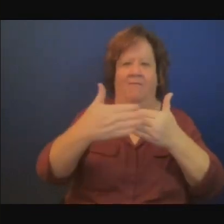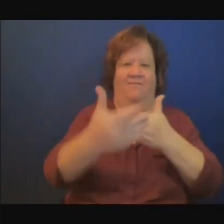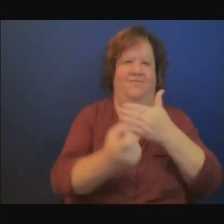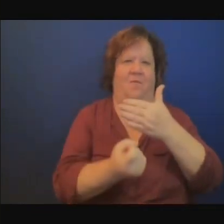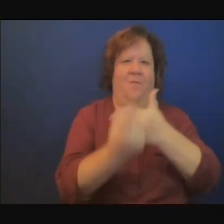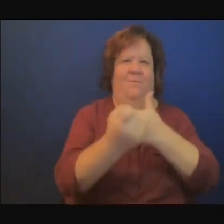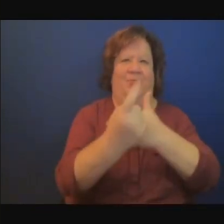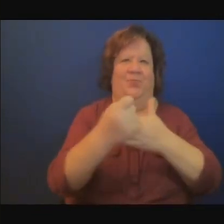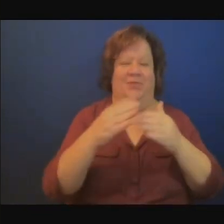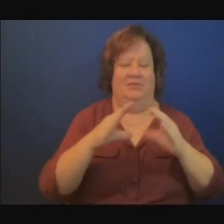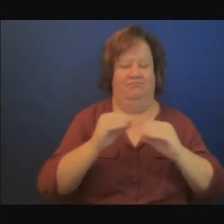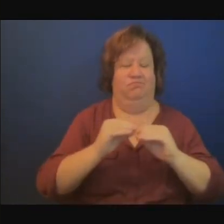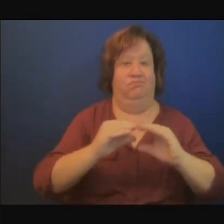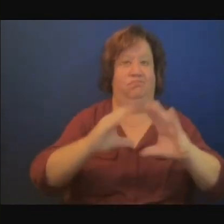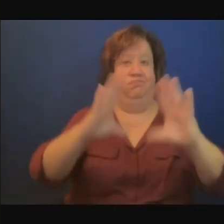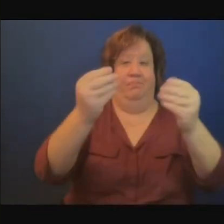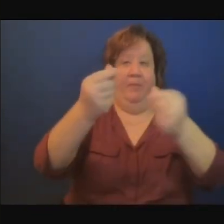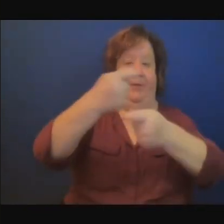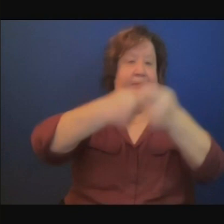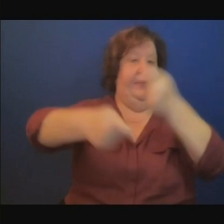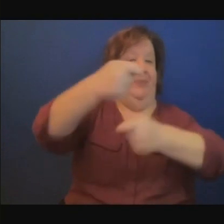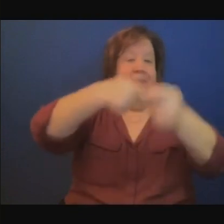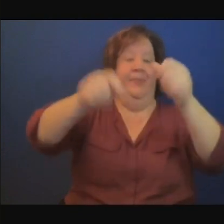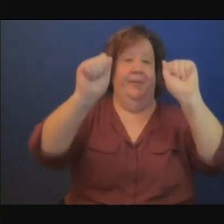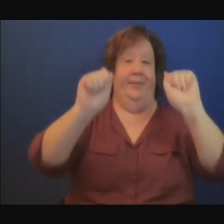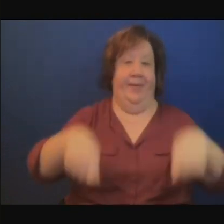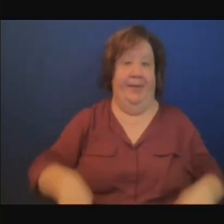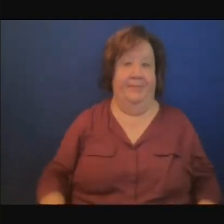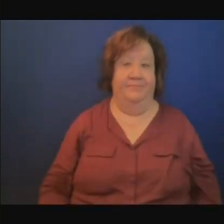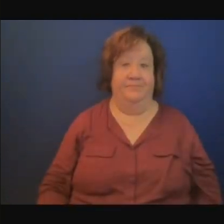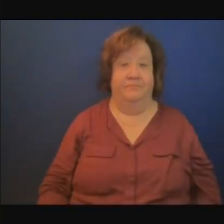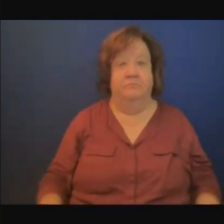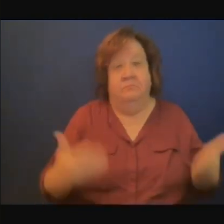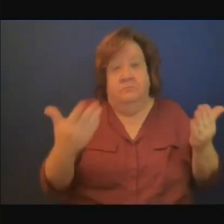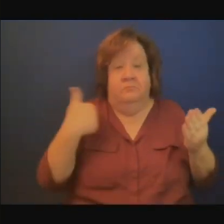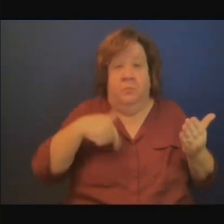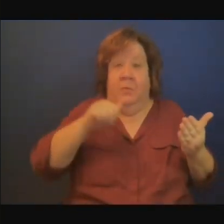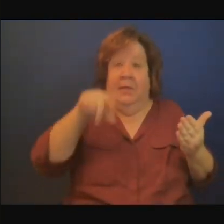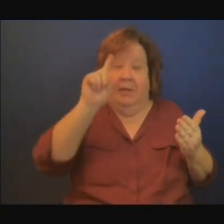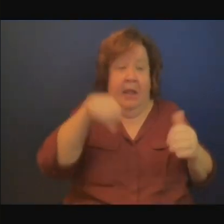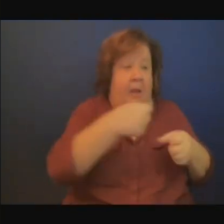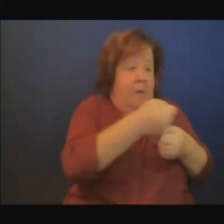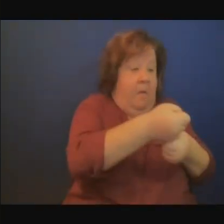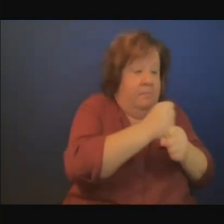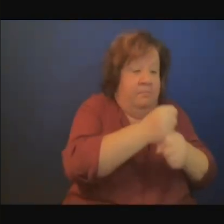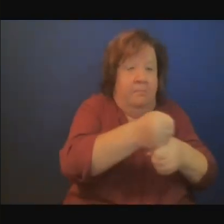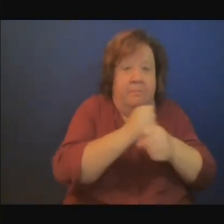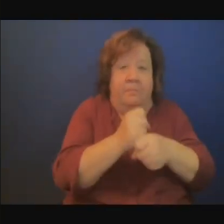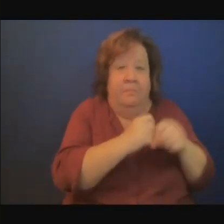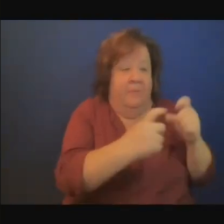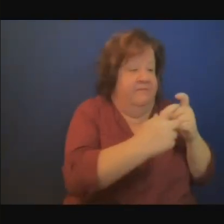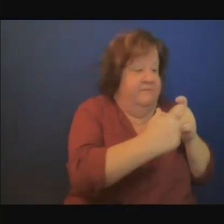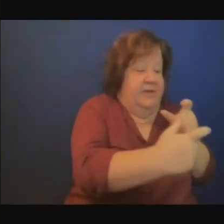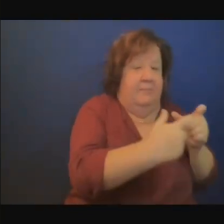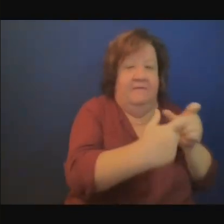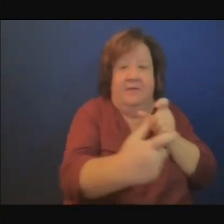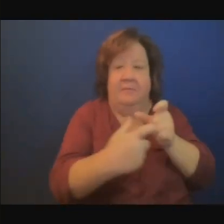d'atténuation mais surtout promouvoir le secteur privé local je pense que c'est fondamental merci